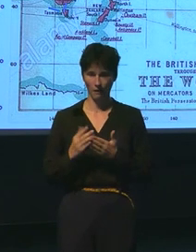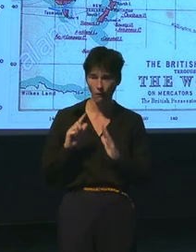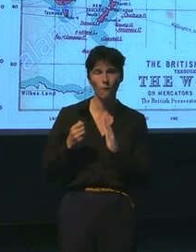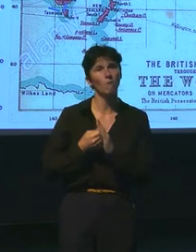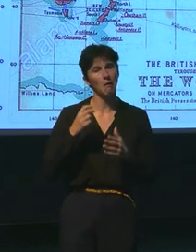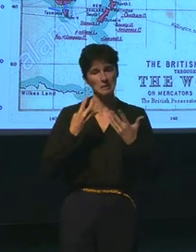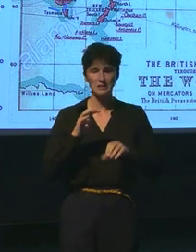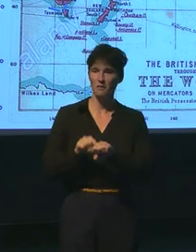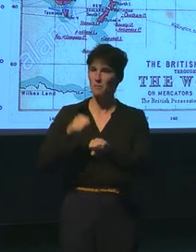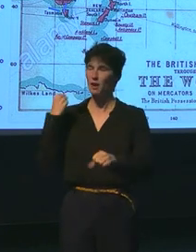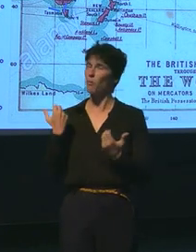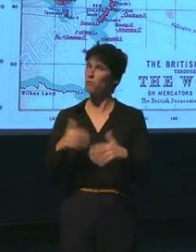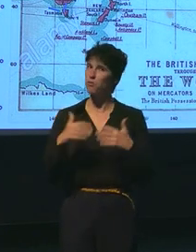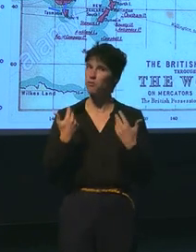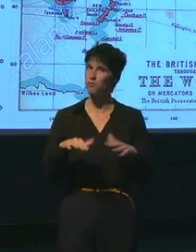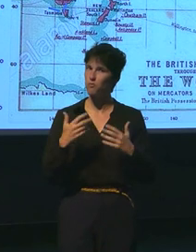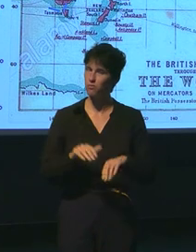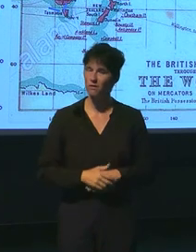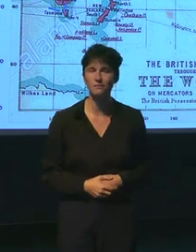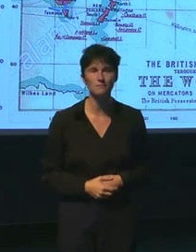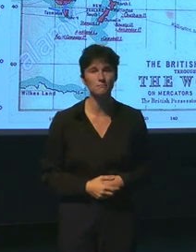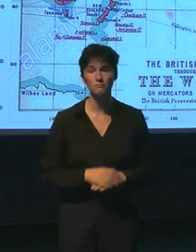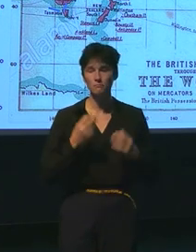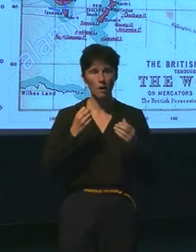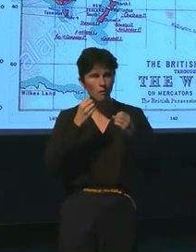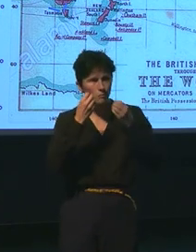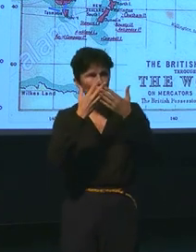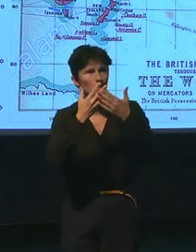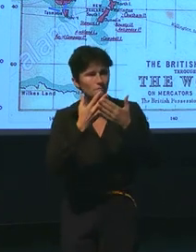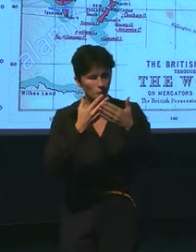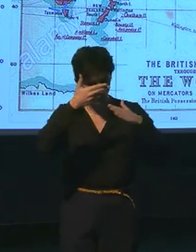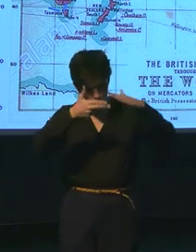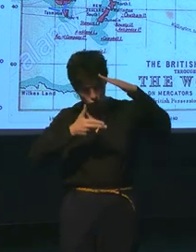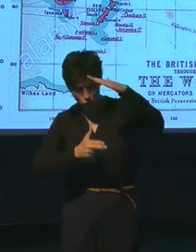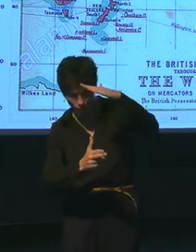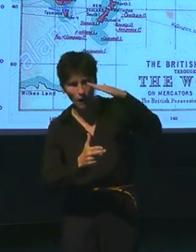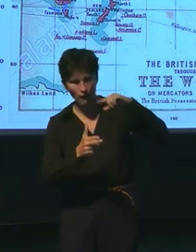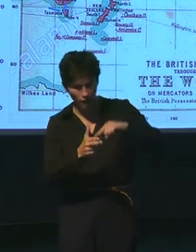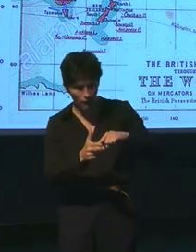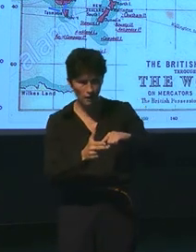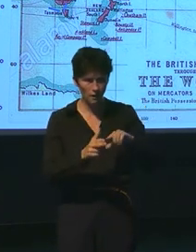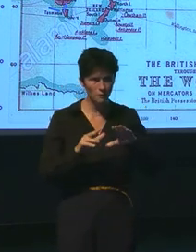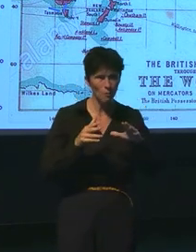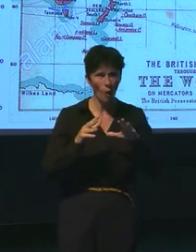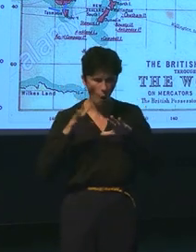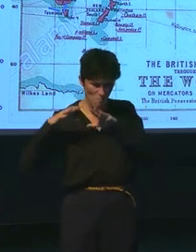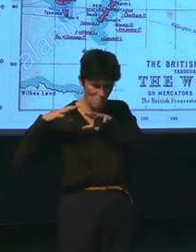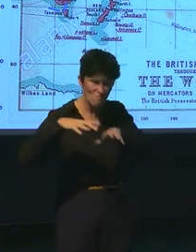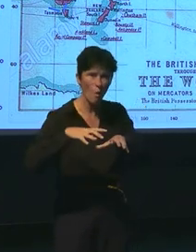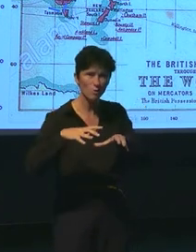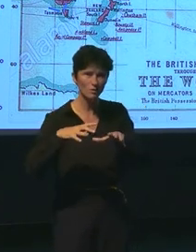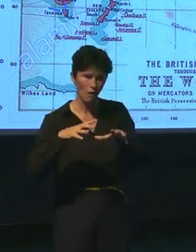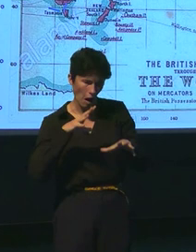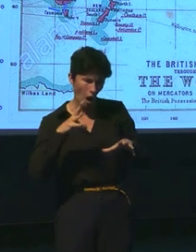Alors, surprise, le sous-marin Nautilus dépit dans les serres de l'eau sous-marin des